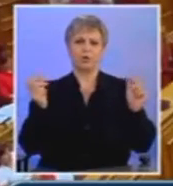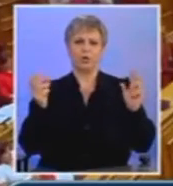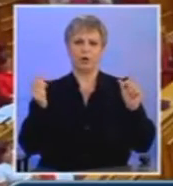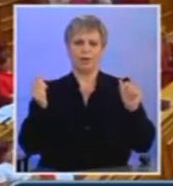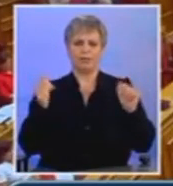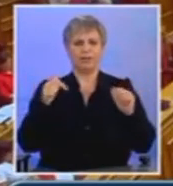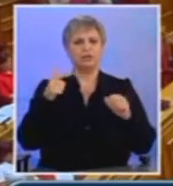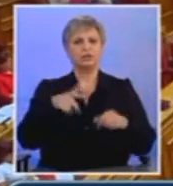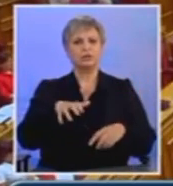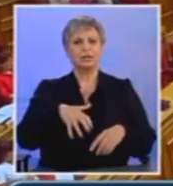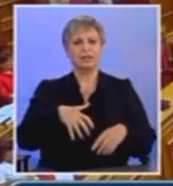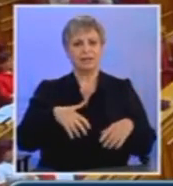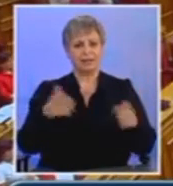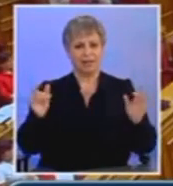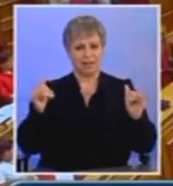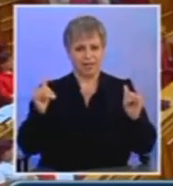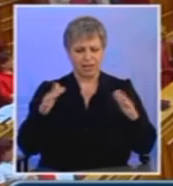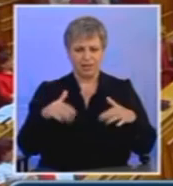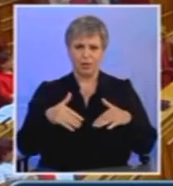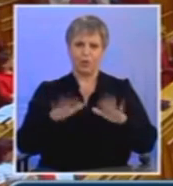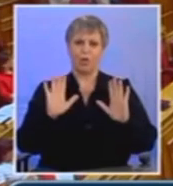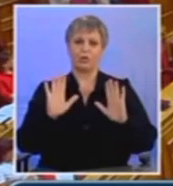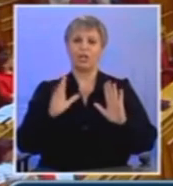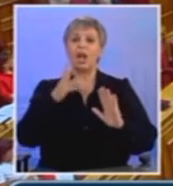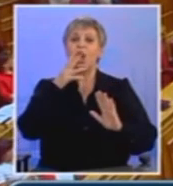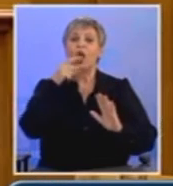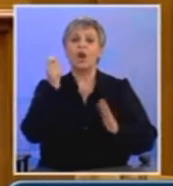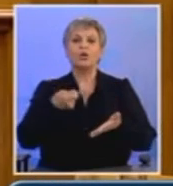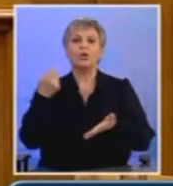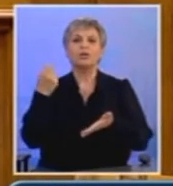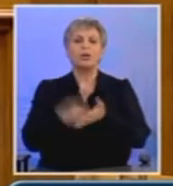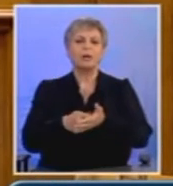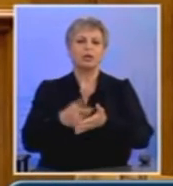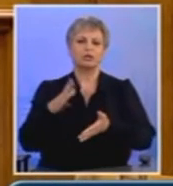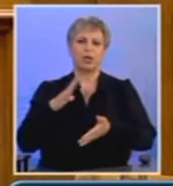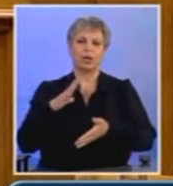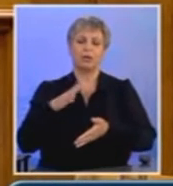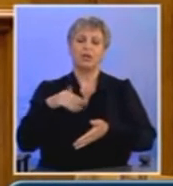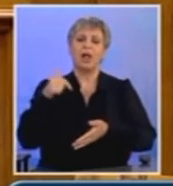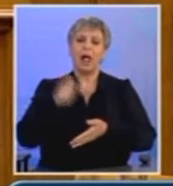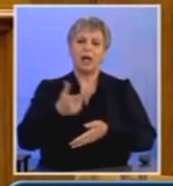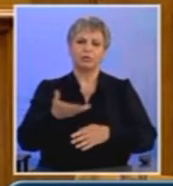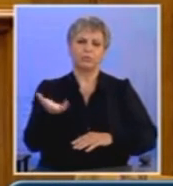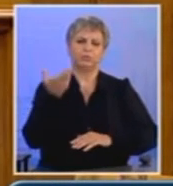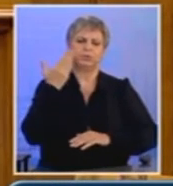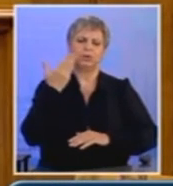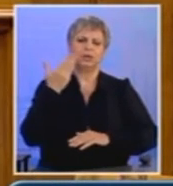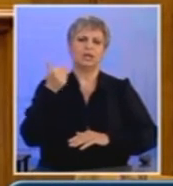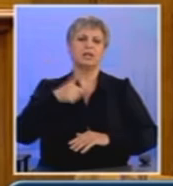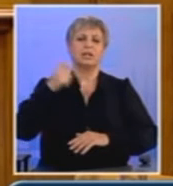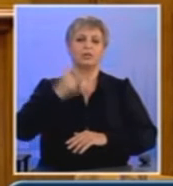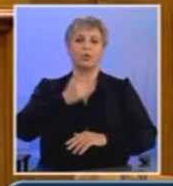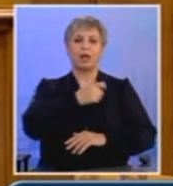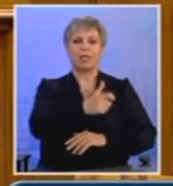Τώρα, γιατί ο λογαριασμός που καλείται να πληρώσει ο λαός είναι πολύ πικρός, πολύ βαρύς και ασήκωτος.